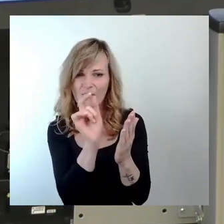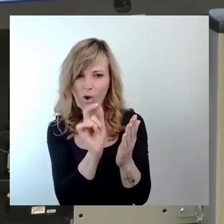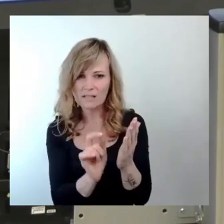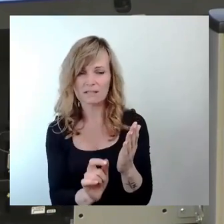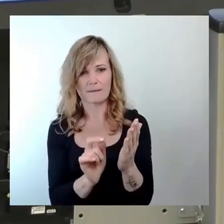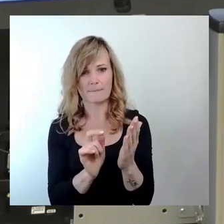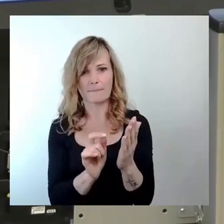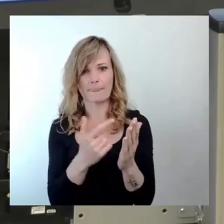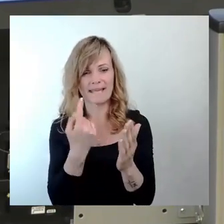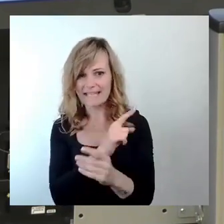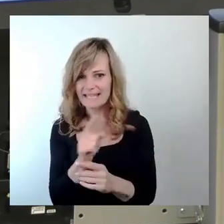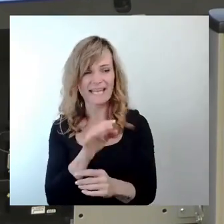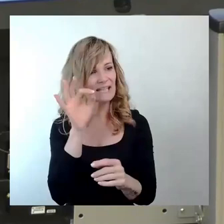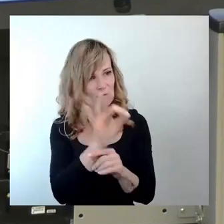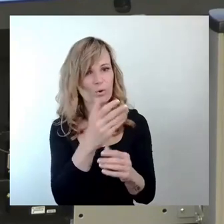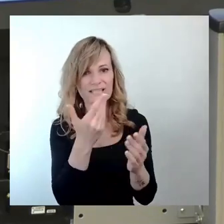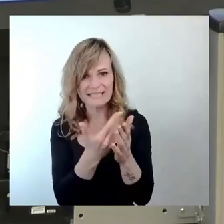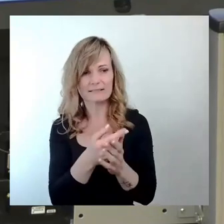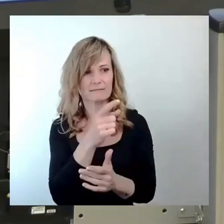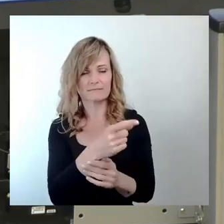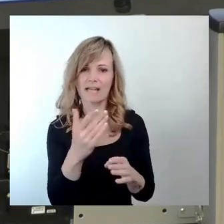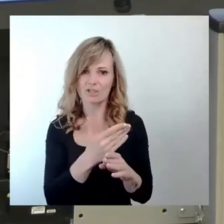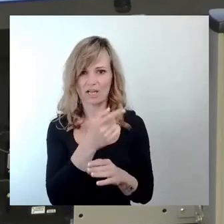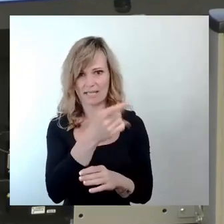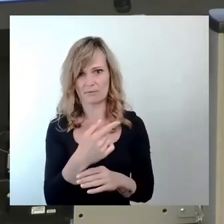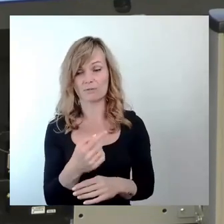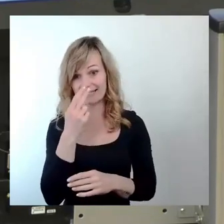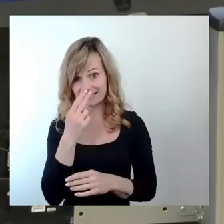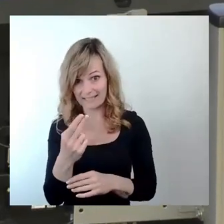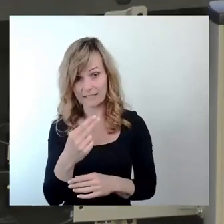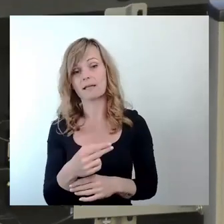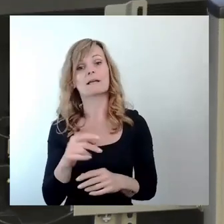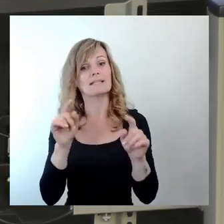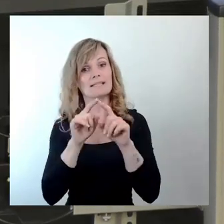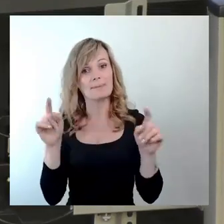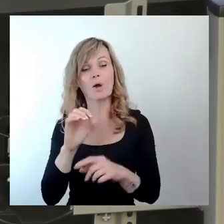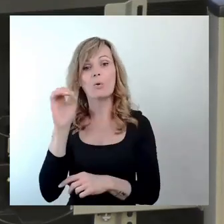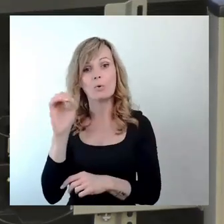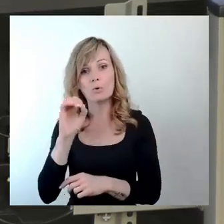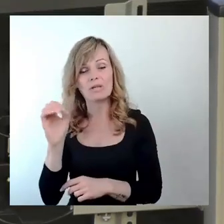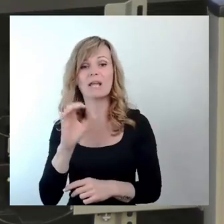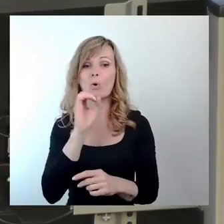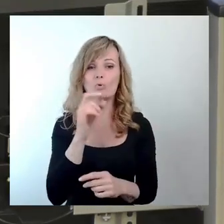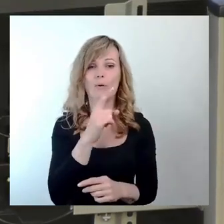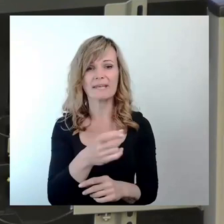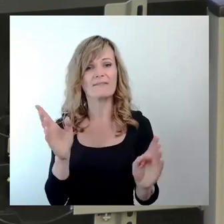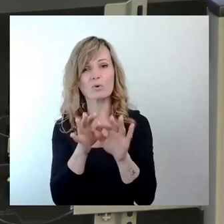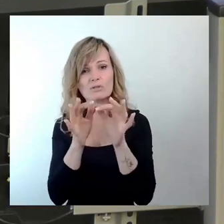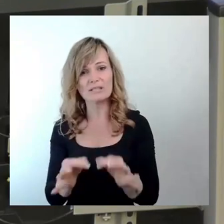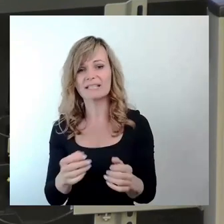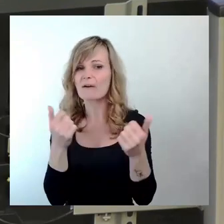Unternehmens zu agieren. Und Sie werden hier sehen, das Thema Ökologie, Ökonomie, es funktioniert hier ganz wunderbar.